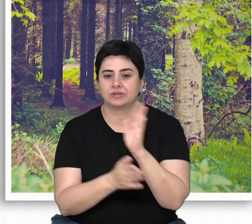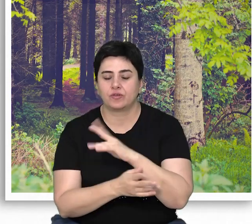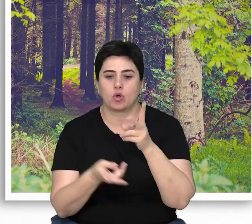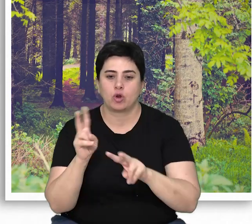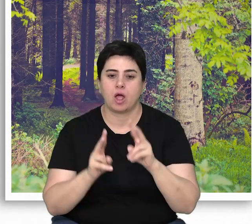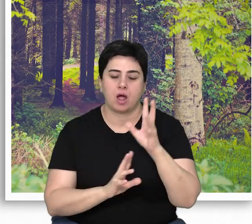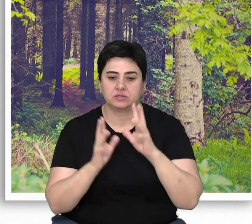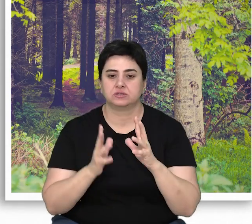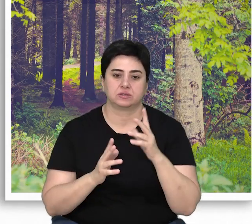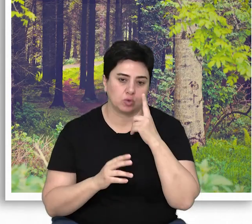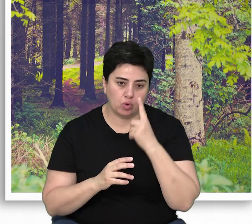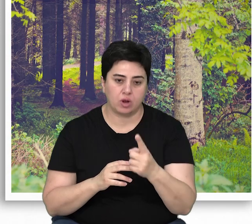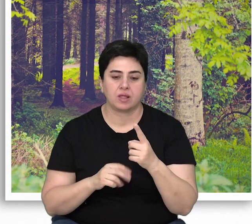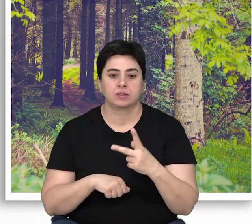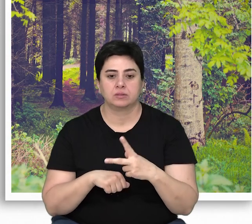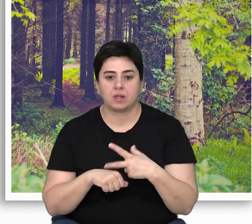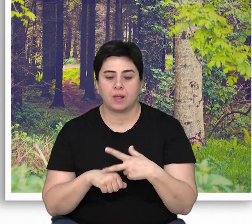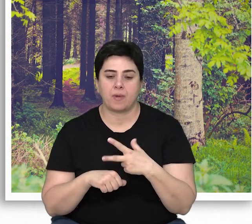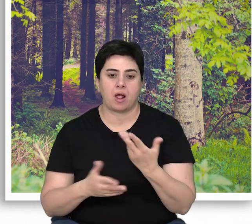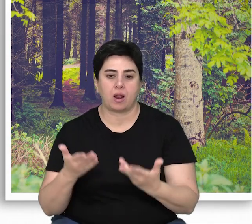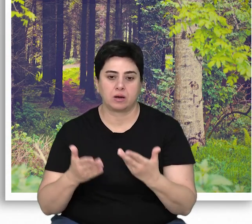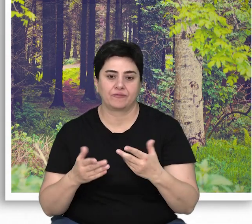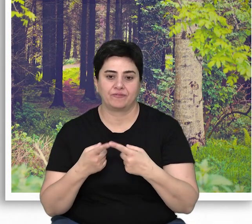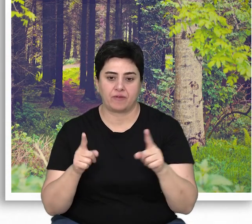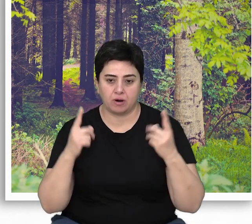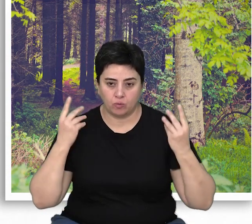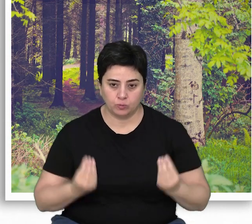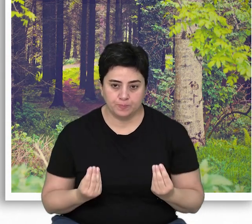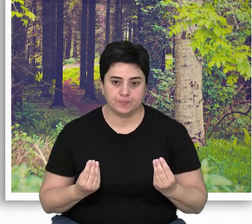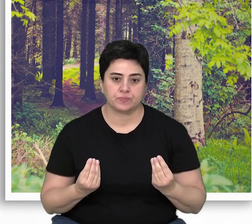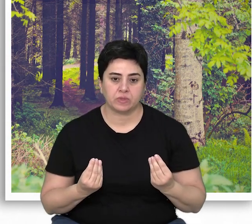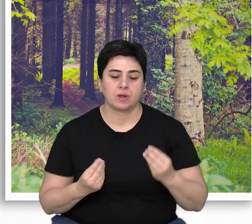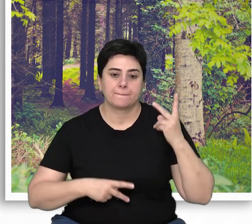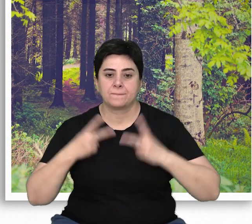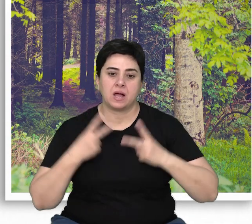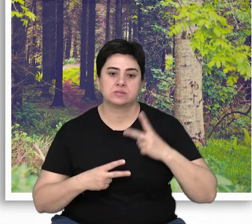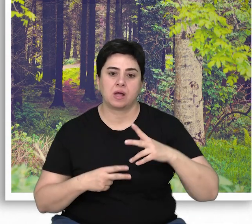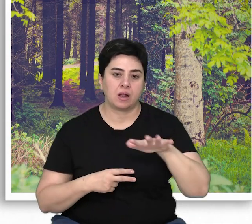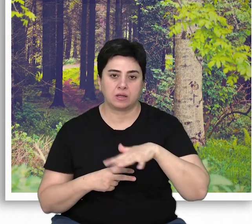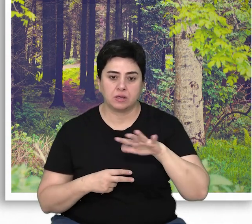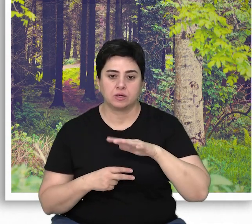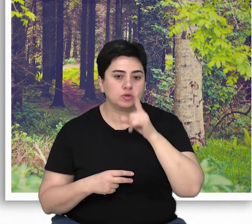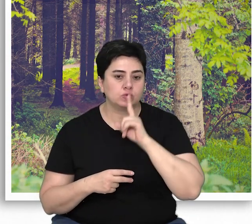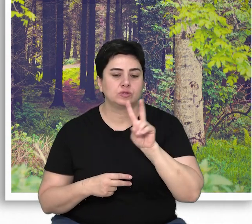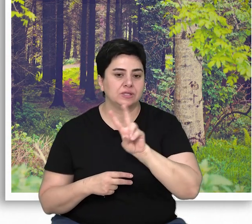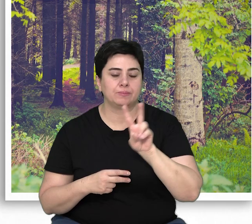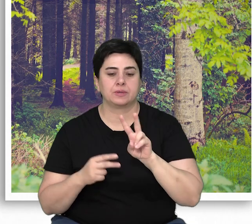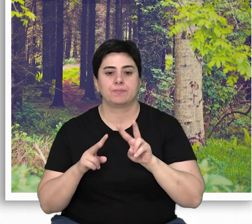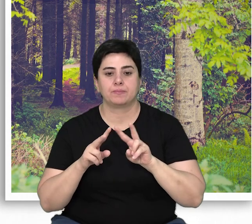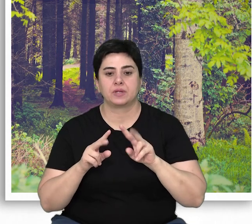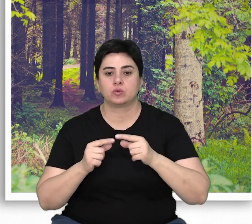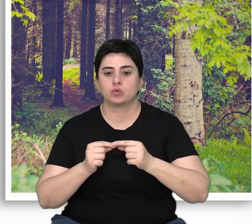ve devrik ölü ağaçların miktarı, deneme alanlarına kıyasla farklı olmakla birlikte bazı alanlarda 120